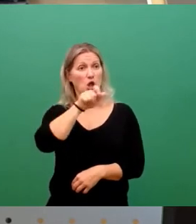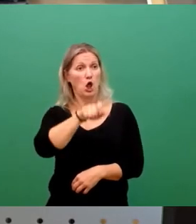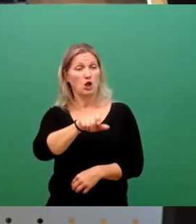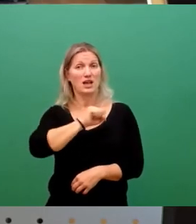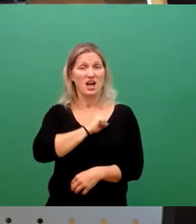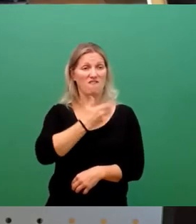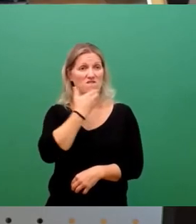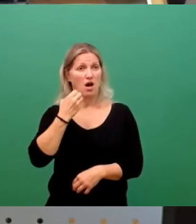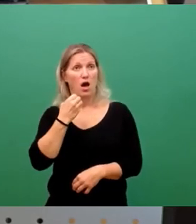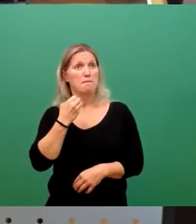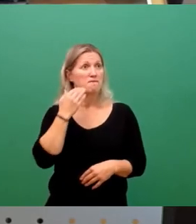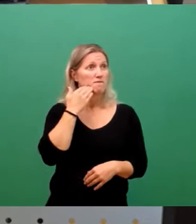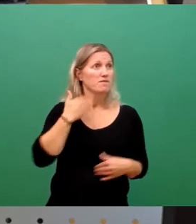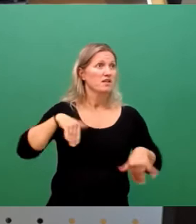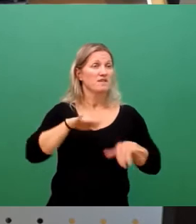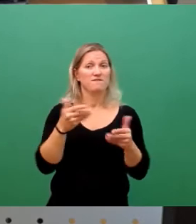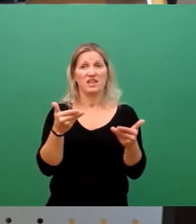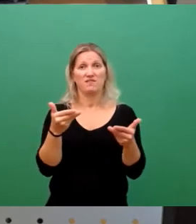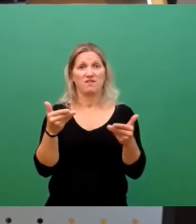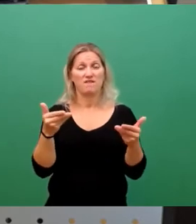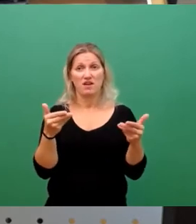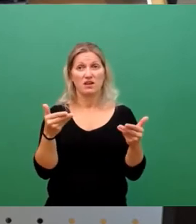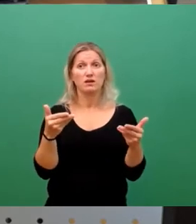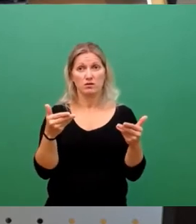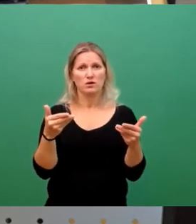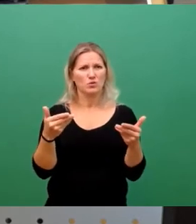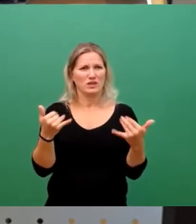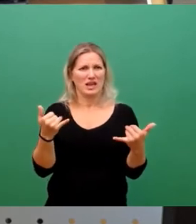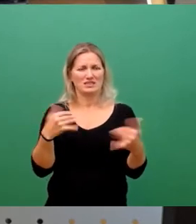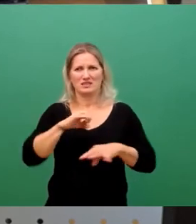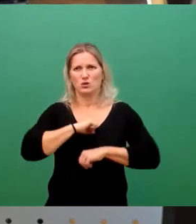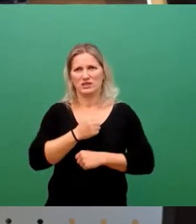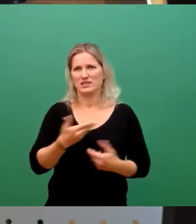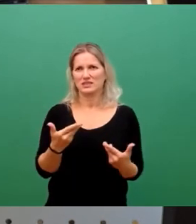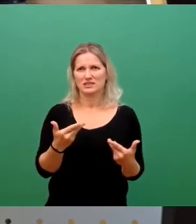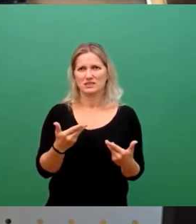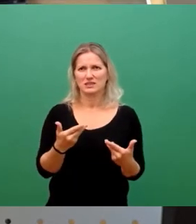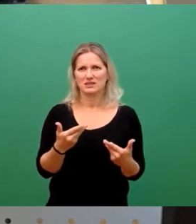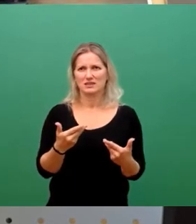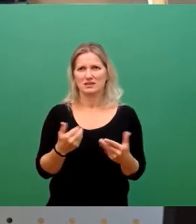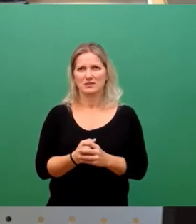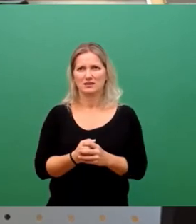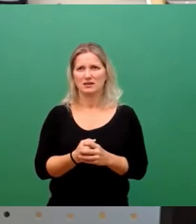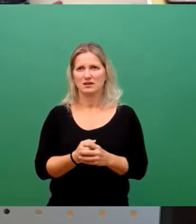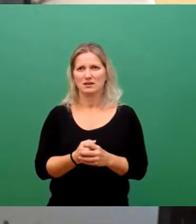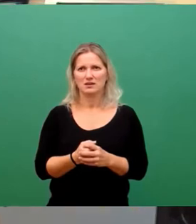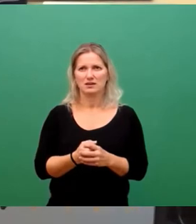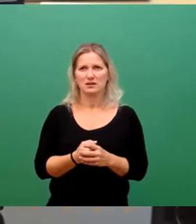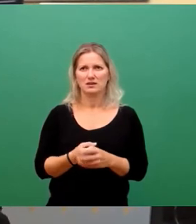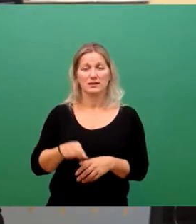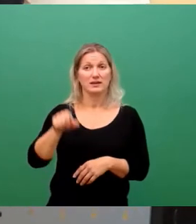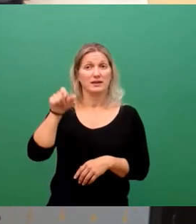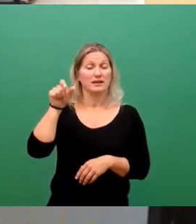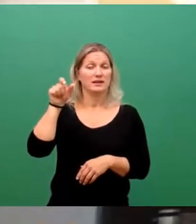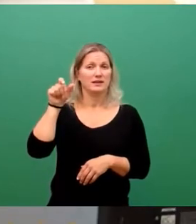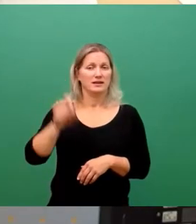kriegen werden in den nächsten Wochen. Und es bringt uns sehr, sehr wenig von, ach, das ist so ein Sympath, aber es